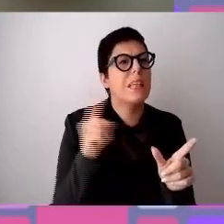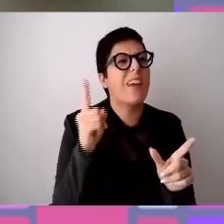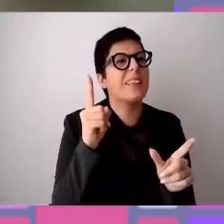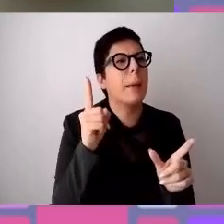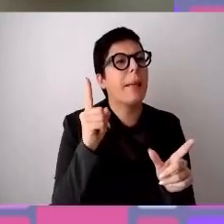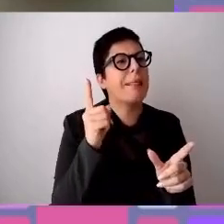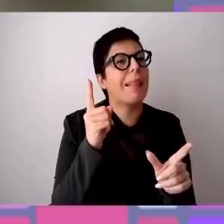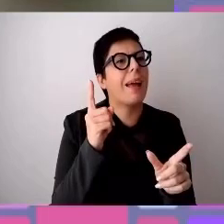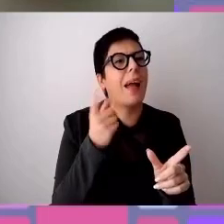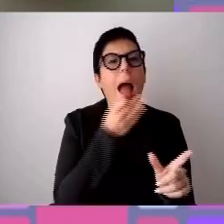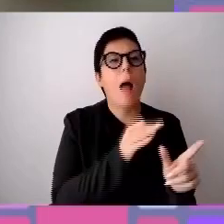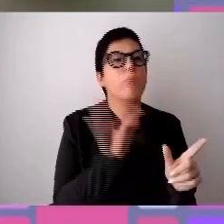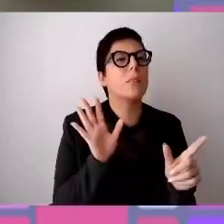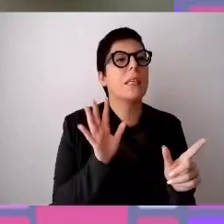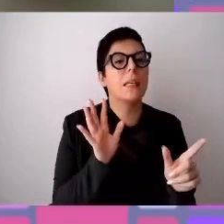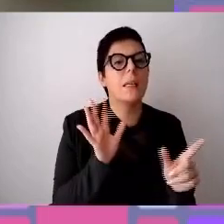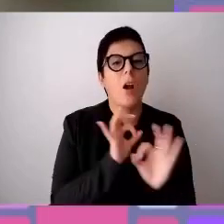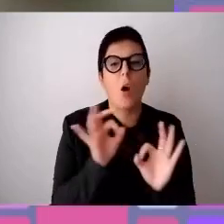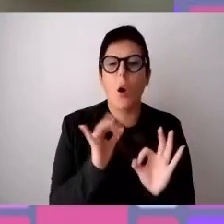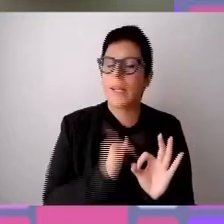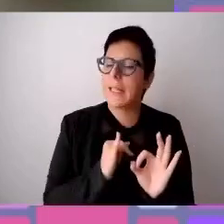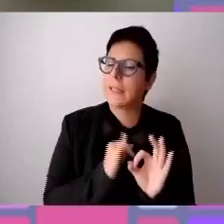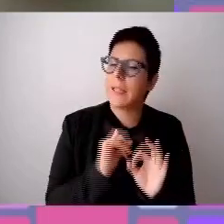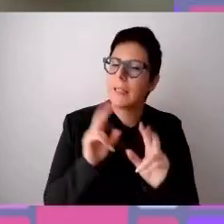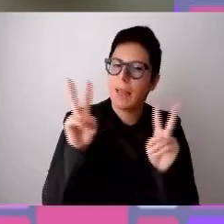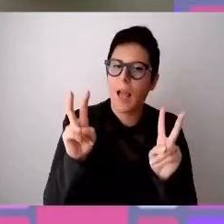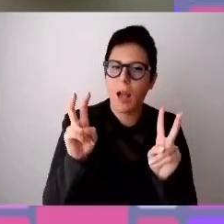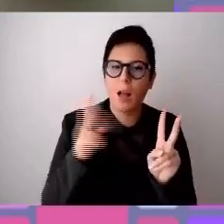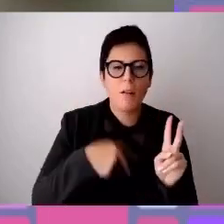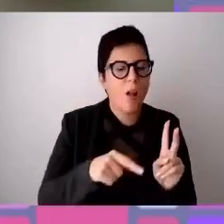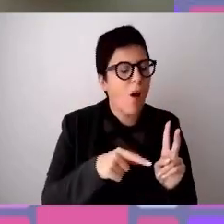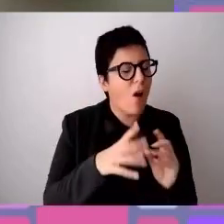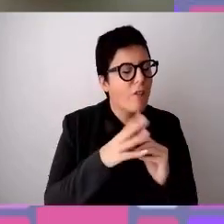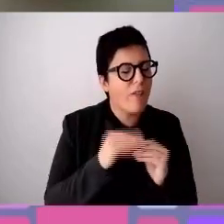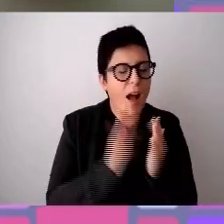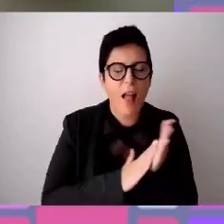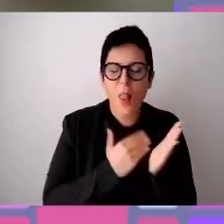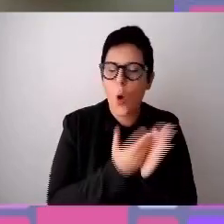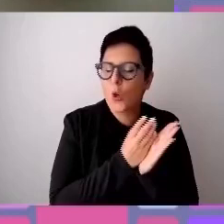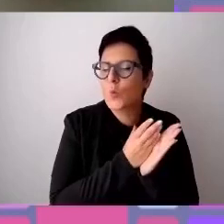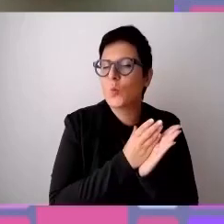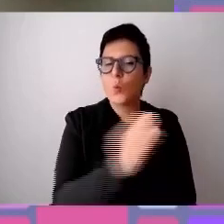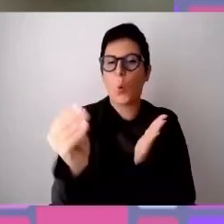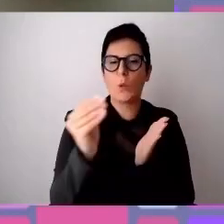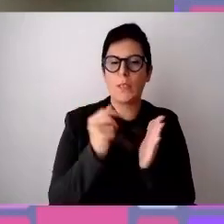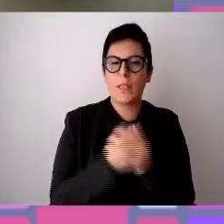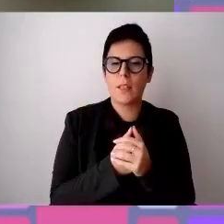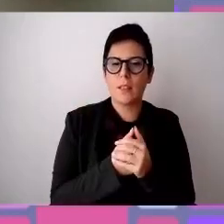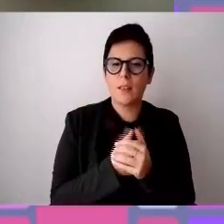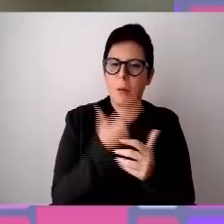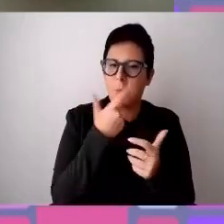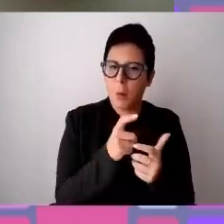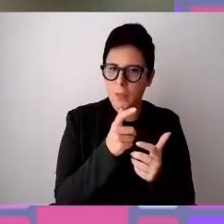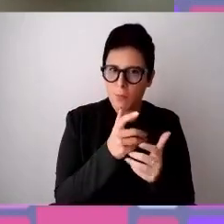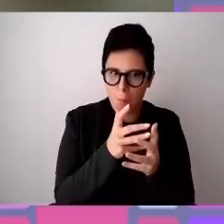per i temi identitari o per quant'altro viene fatto per tutti perché guardate che dare maggiore